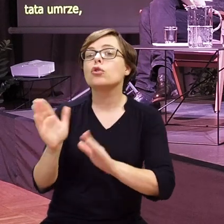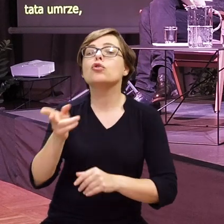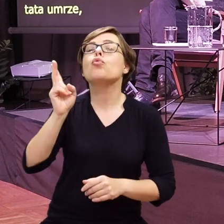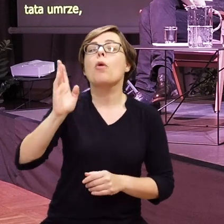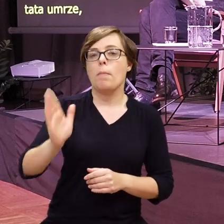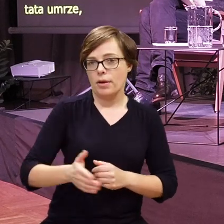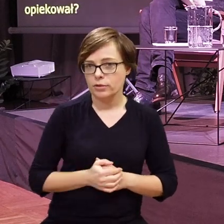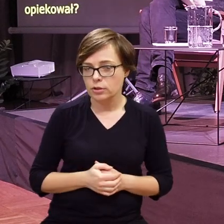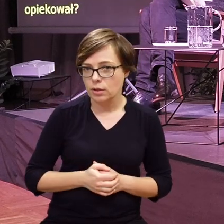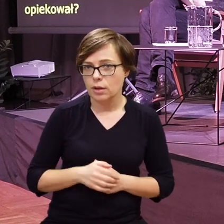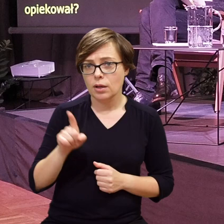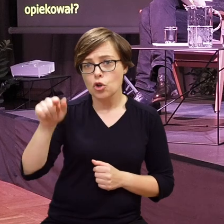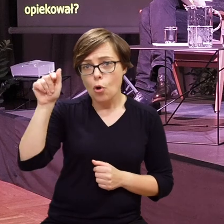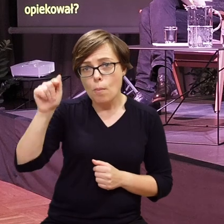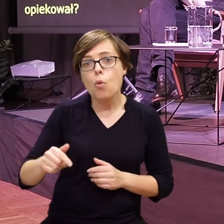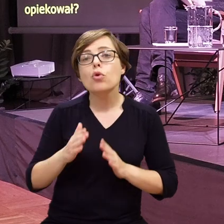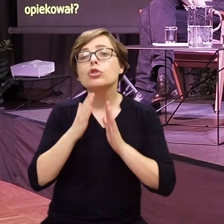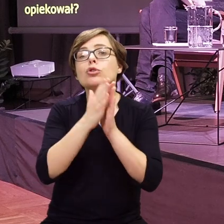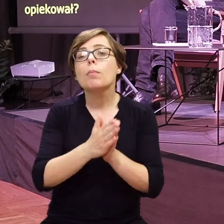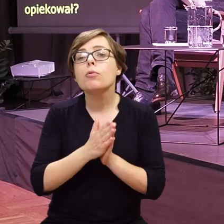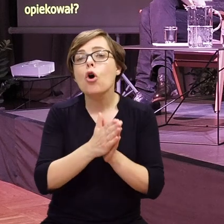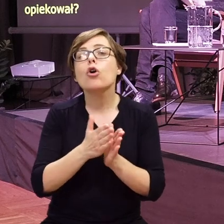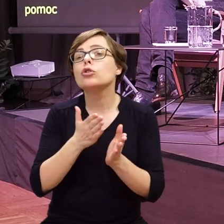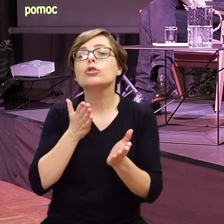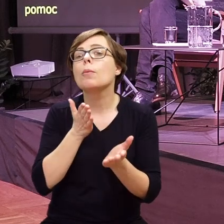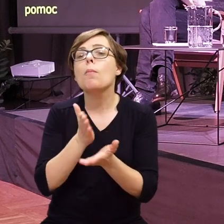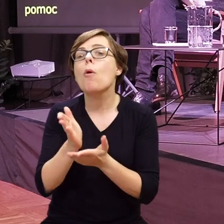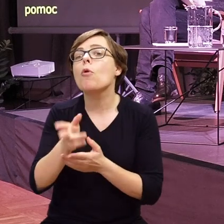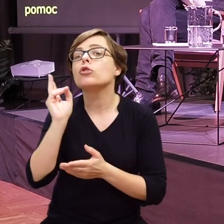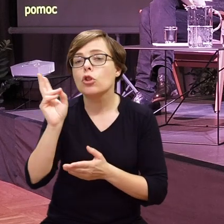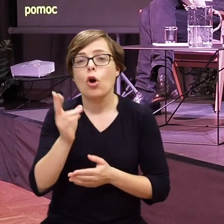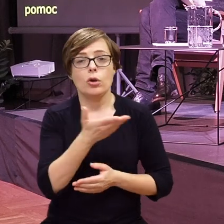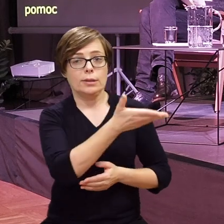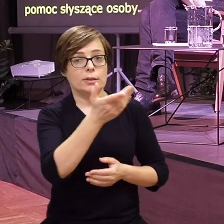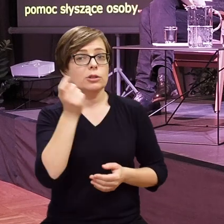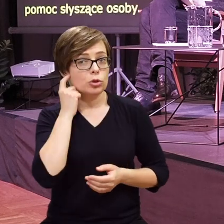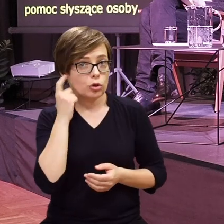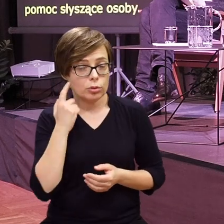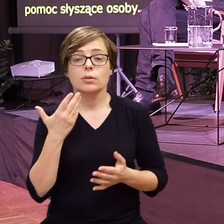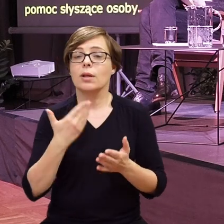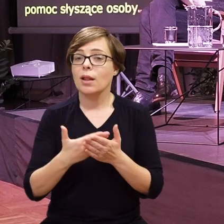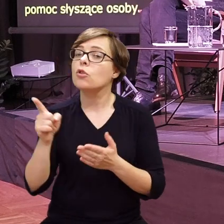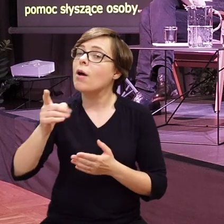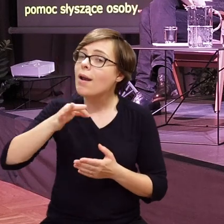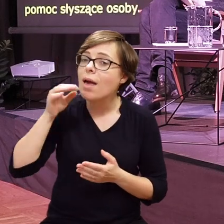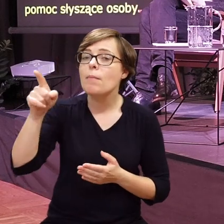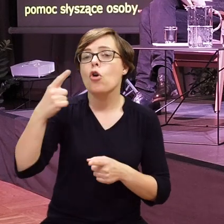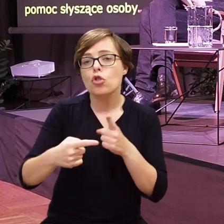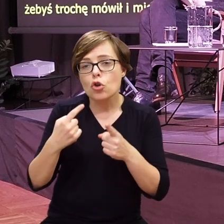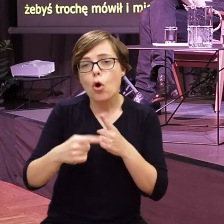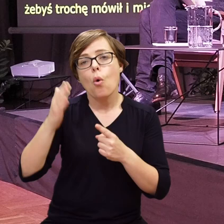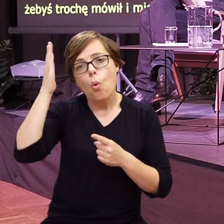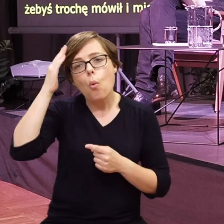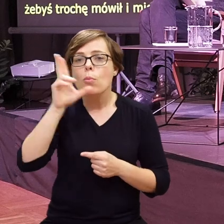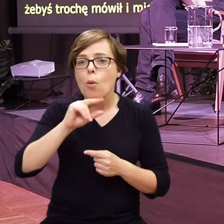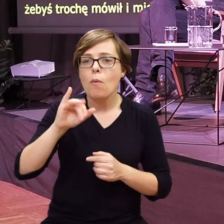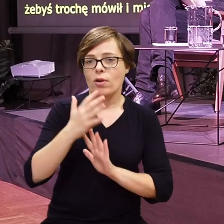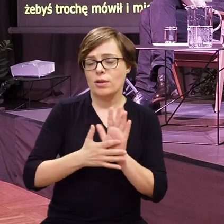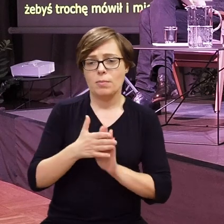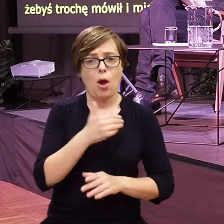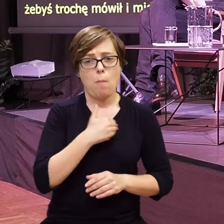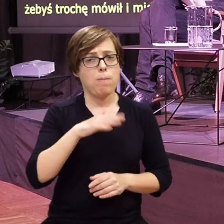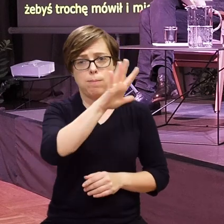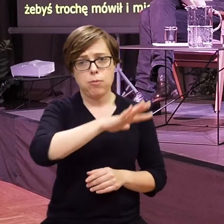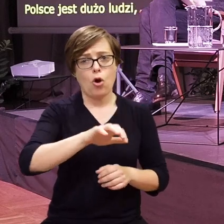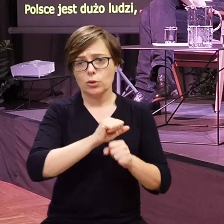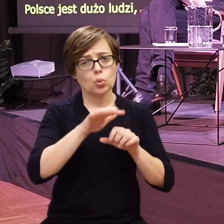opiekował? Będziesz musiał prosić o pomoc słyszącej osoby. I lepiej, żebyś trochę mówił i migał. W Polsce jest dużo